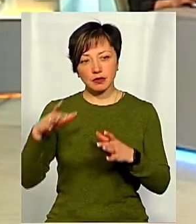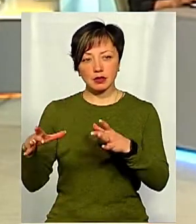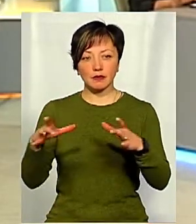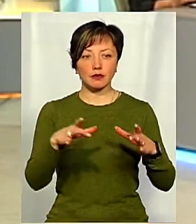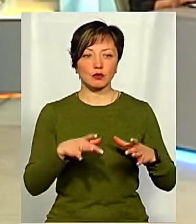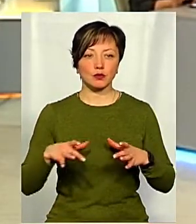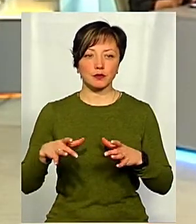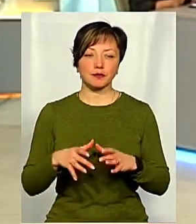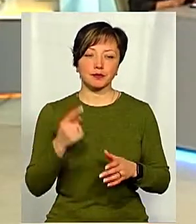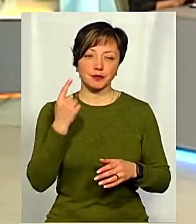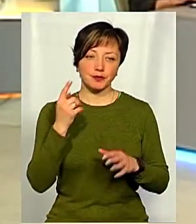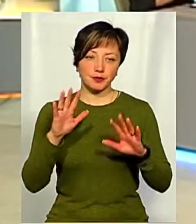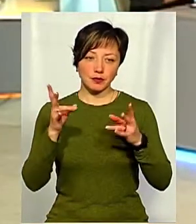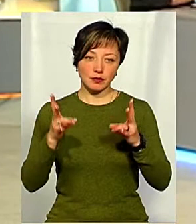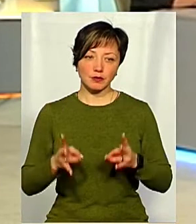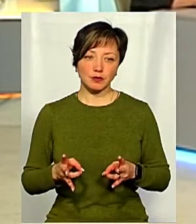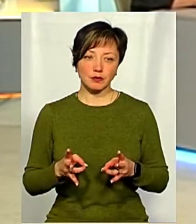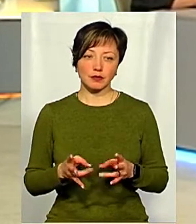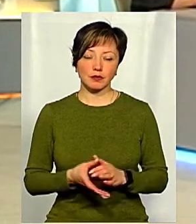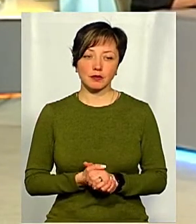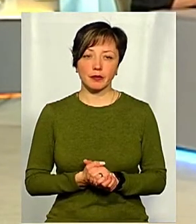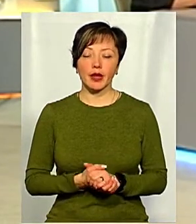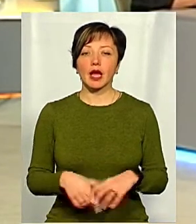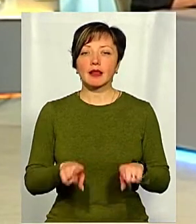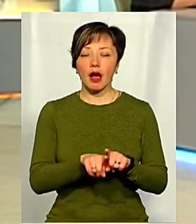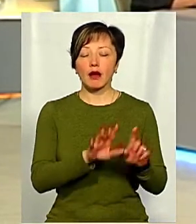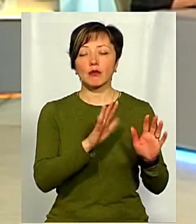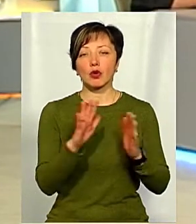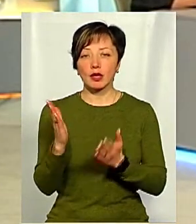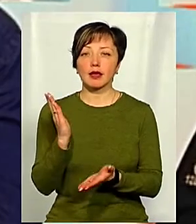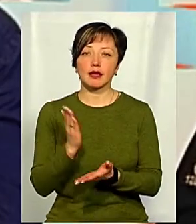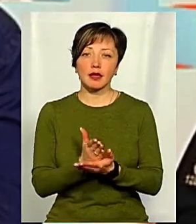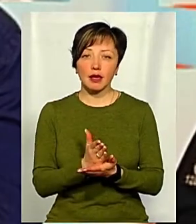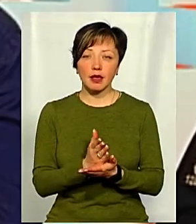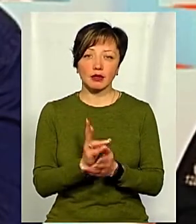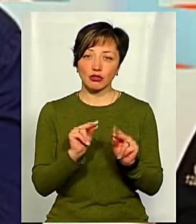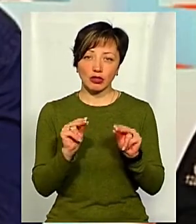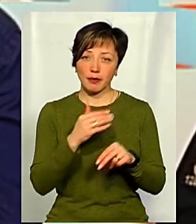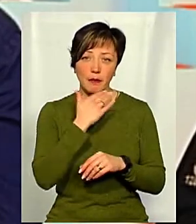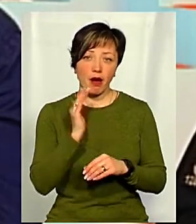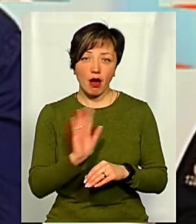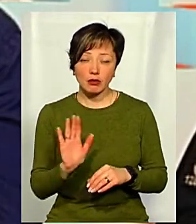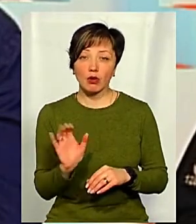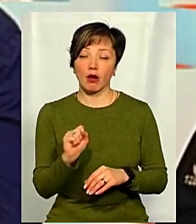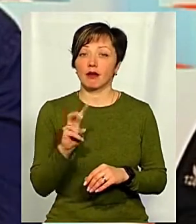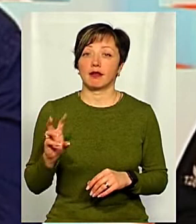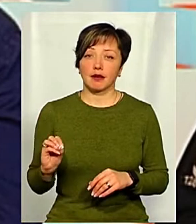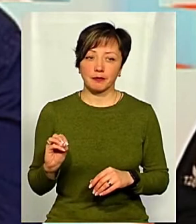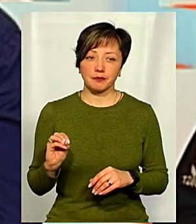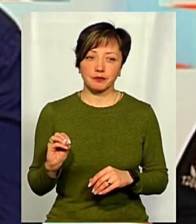відбулася така прикра подія. Таких подій є, на щастя, не зовсім багато, але